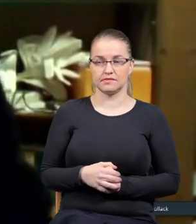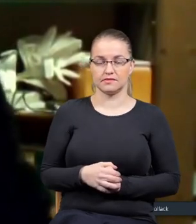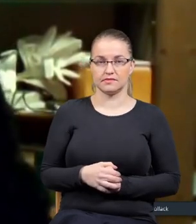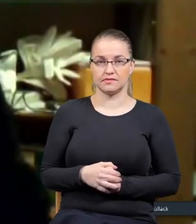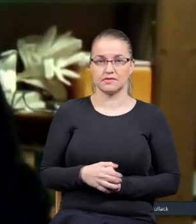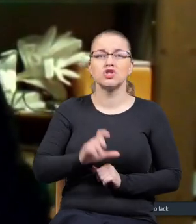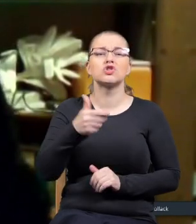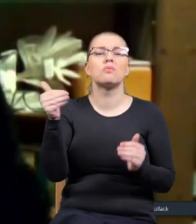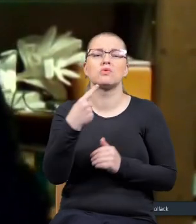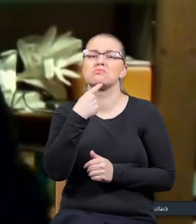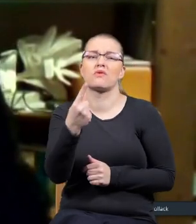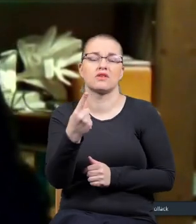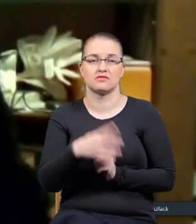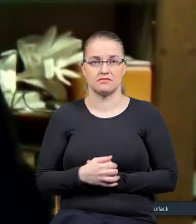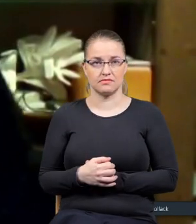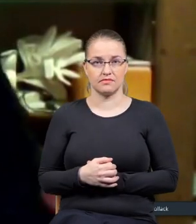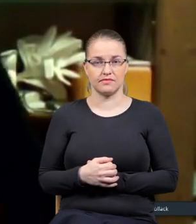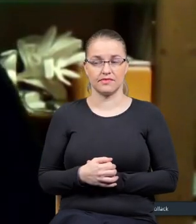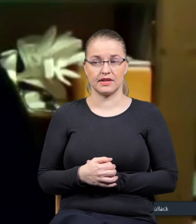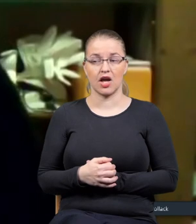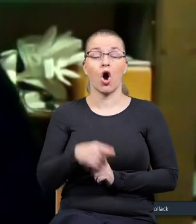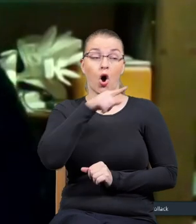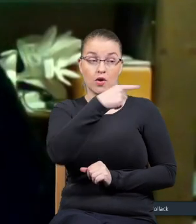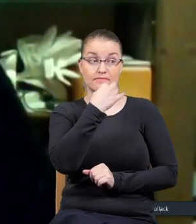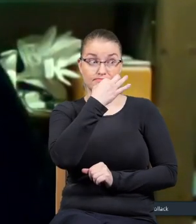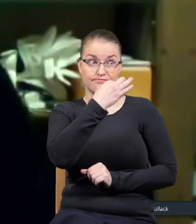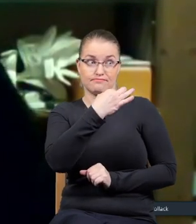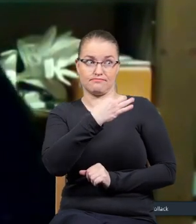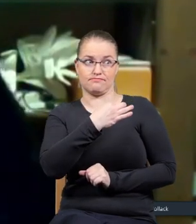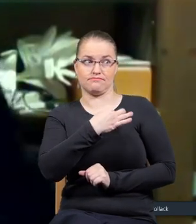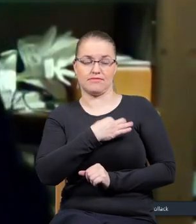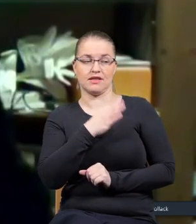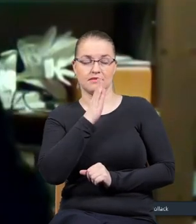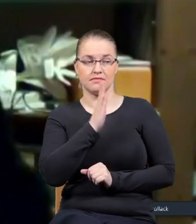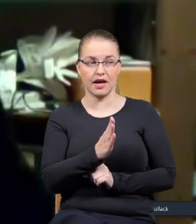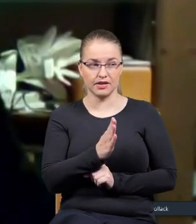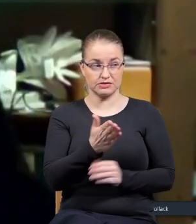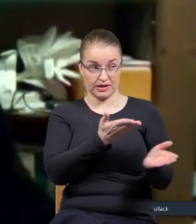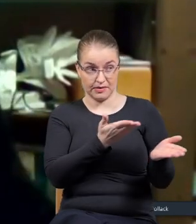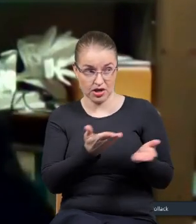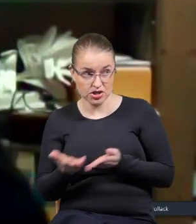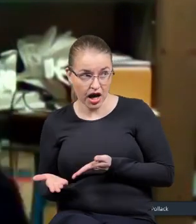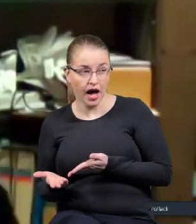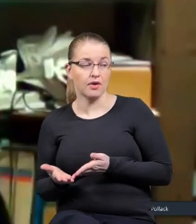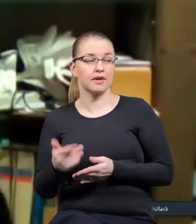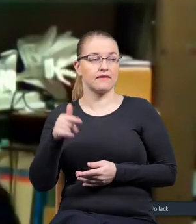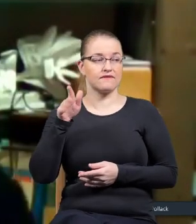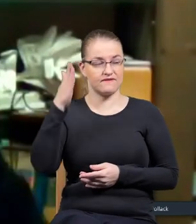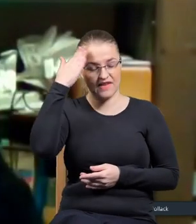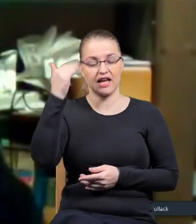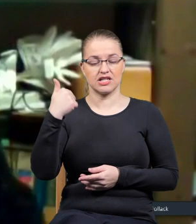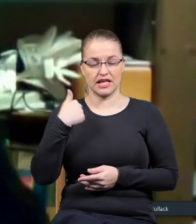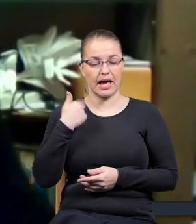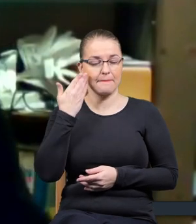Co można powiedzieć, prawda? I oni mnie oczywiście tam zapraszają, bo oni wiedzą, że ja bardzo